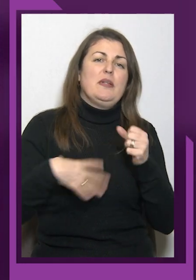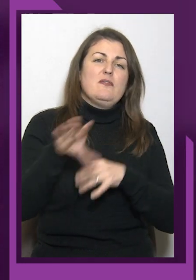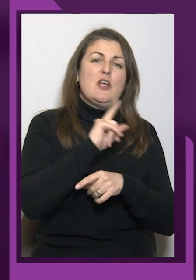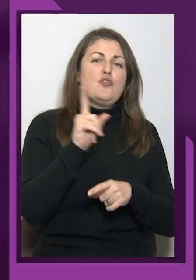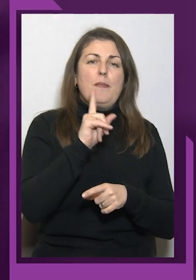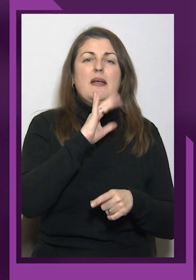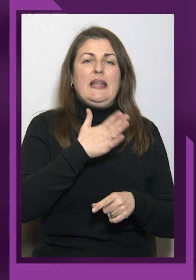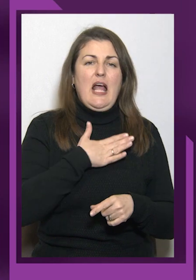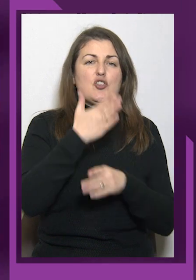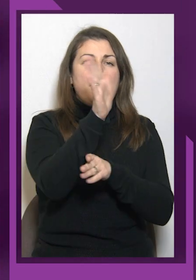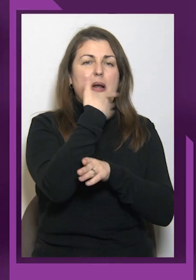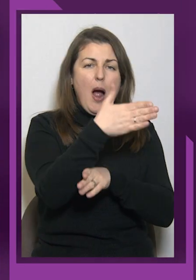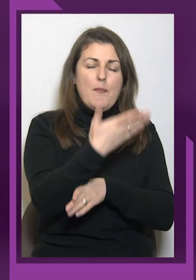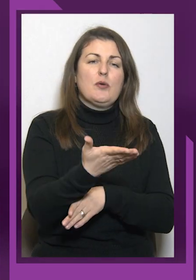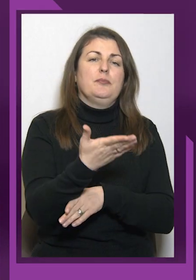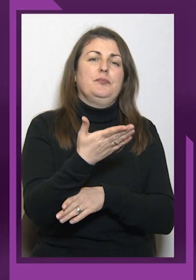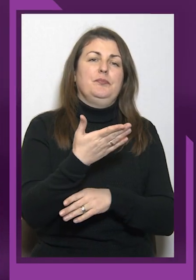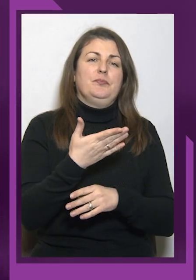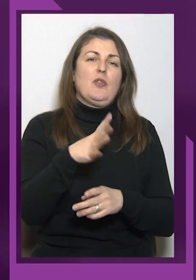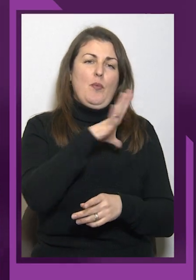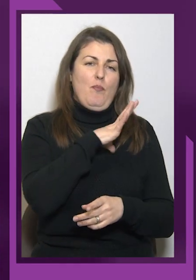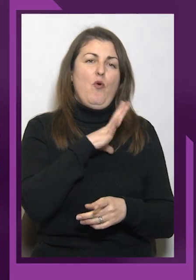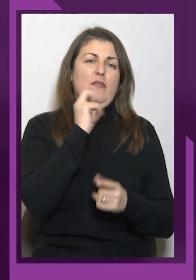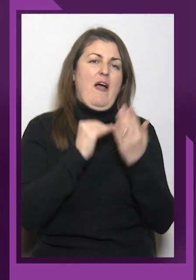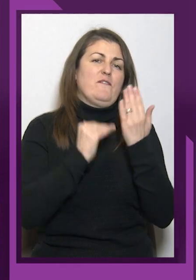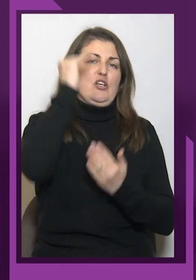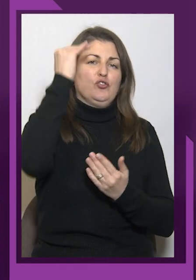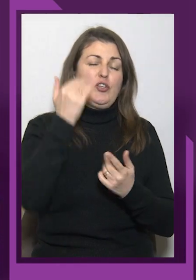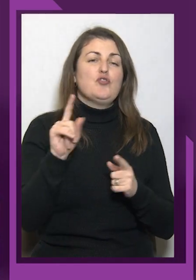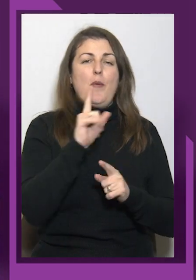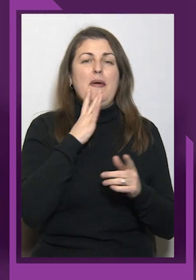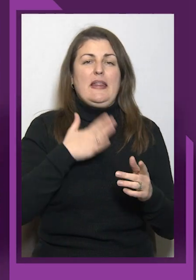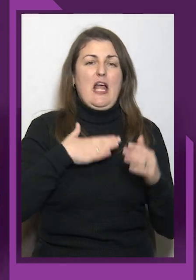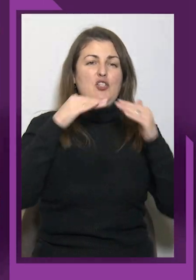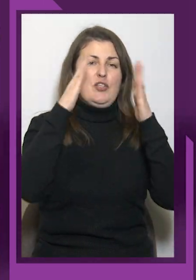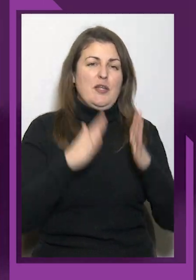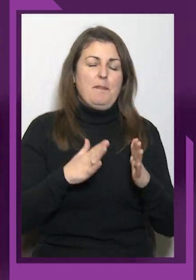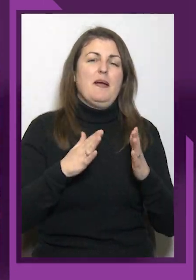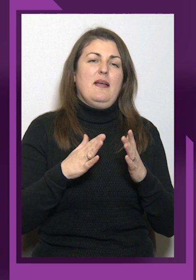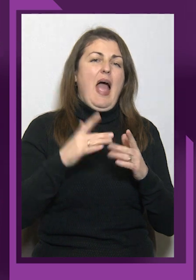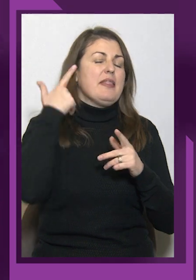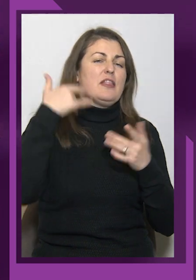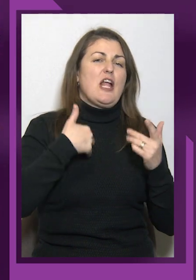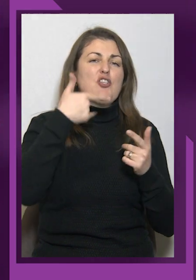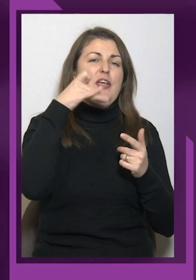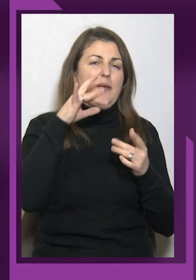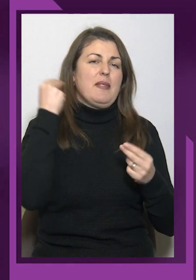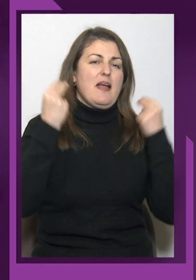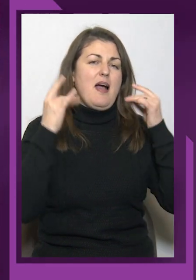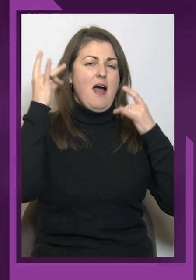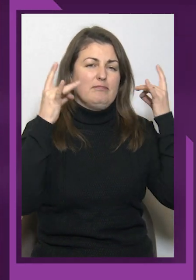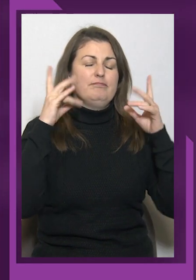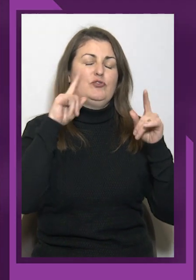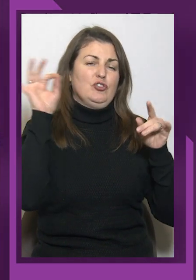щоб наш прапор був на вершині і щоб наш гімг грав як може частіше. Дивіться